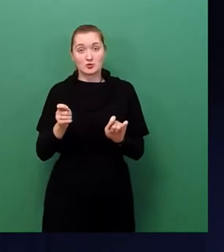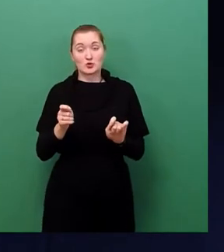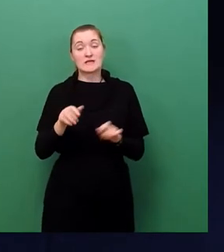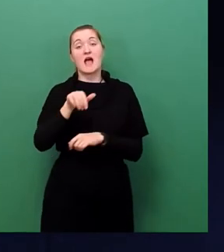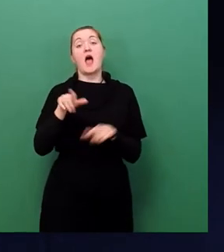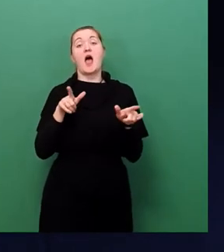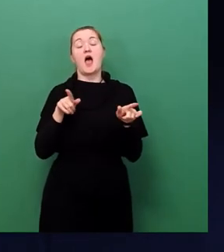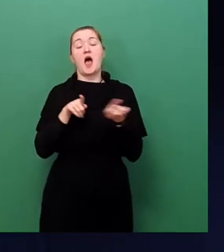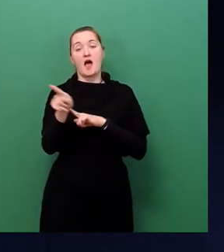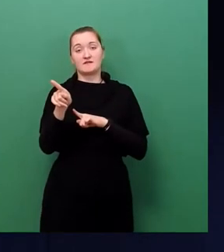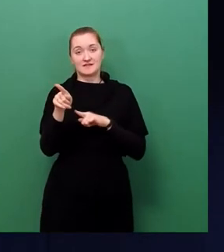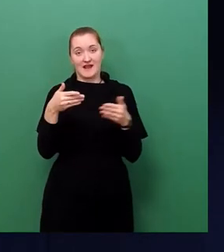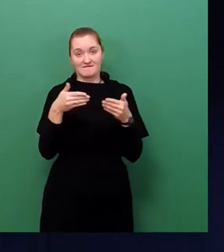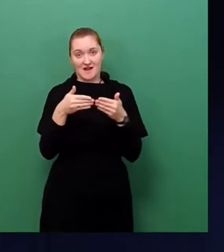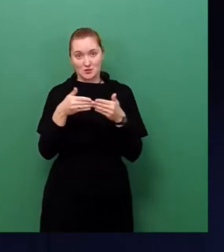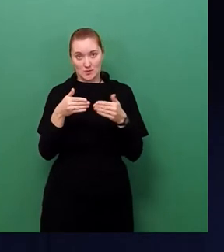Bitte schön.